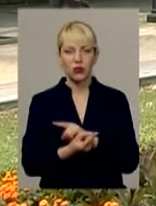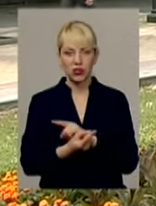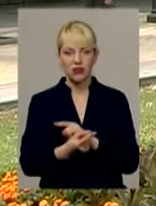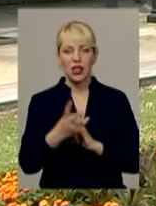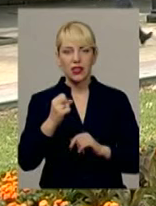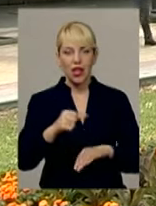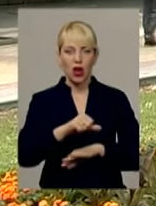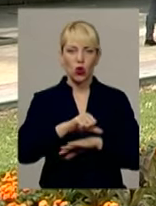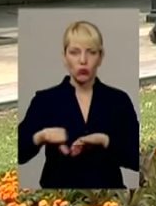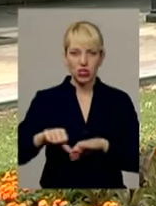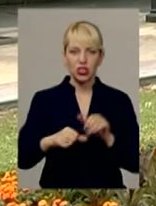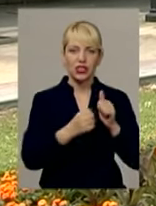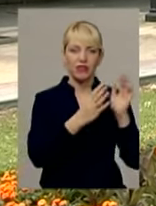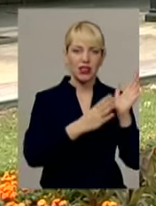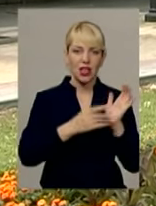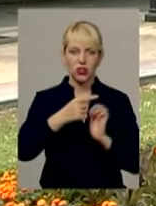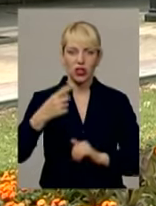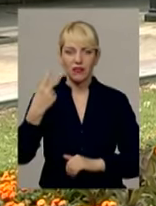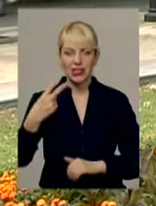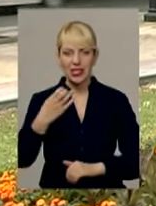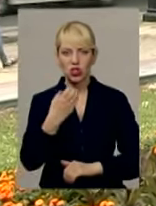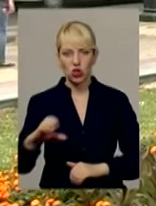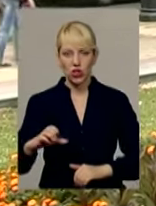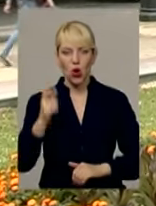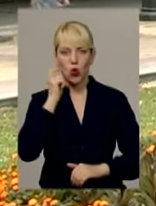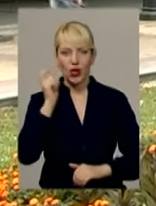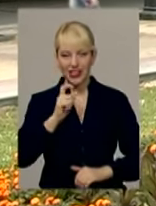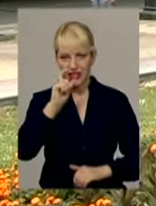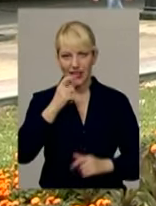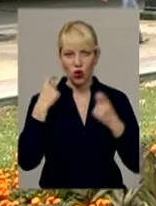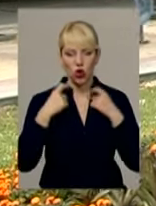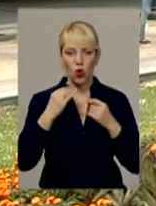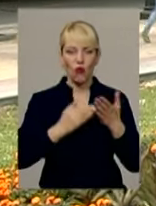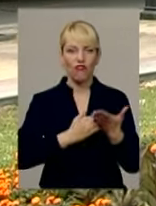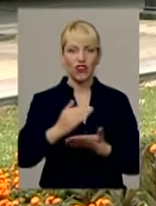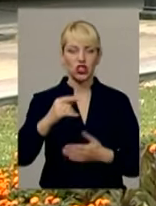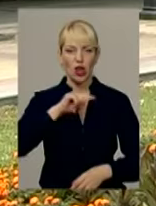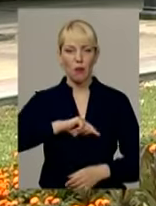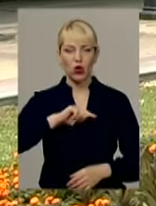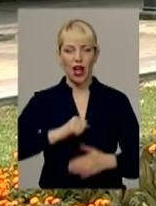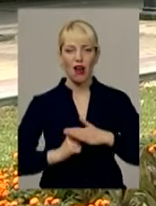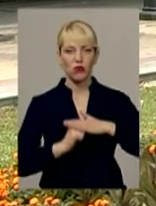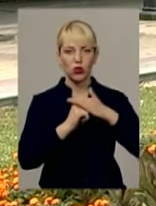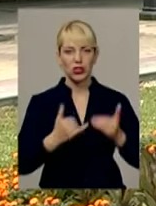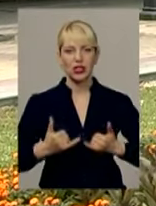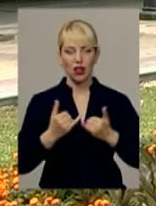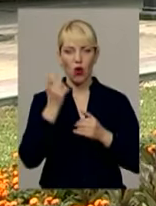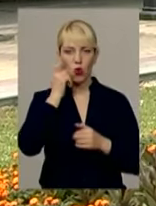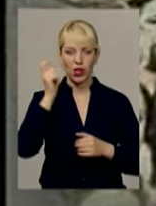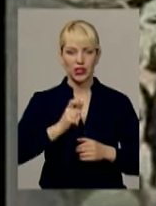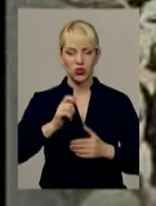19-20 століття українську греко-католицьку церкву у вищий моральний авторитет українського